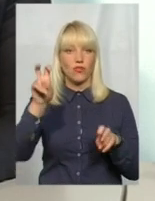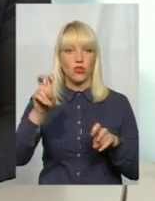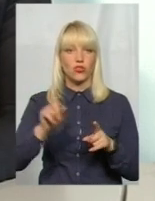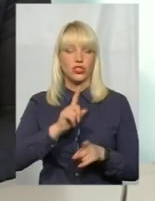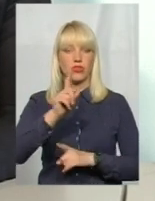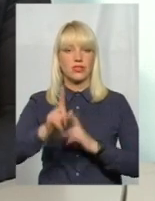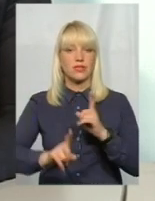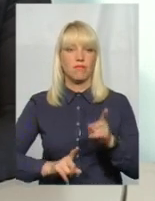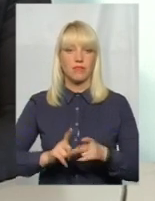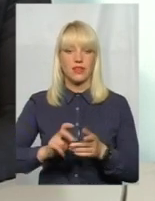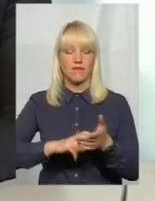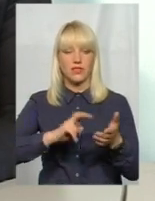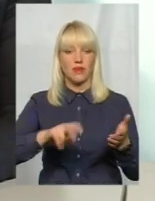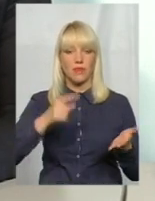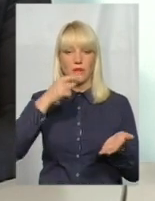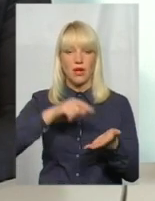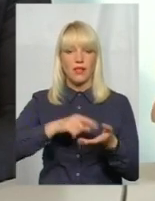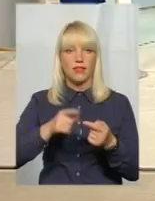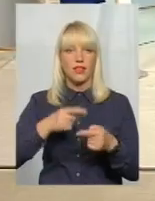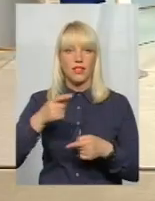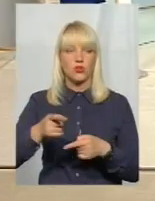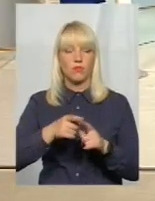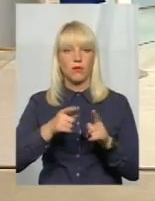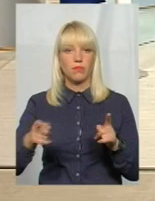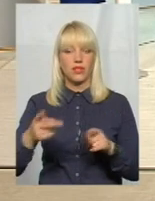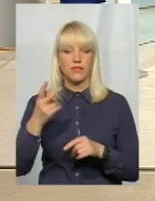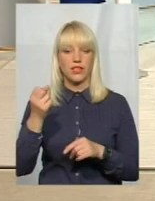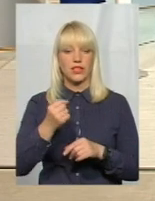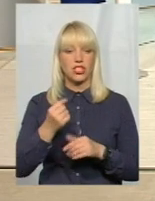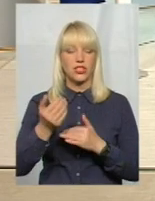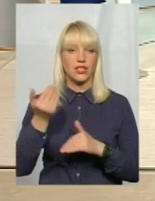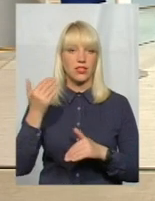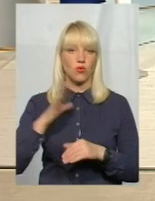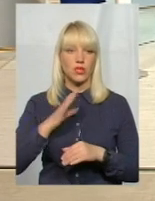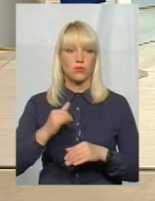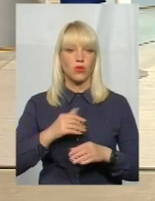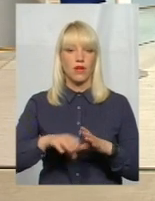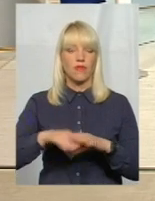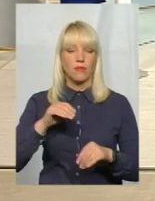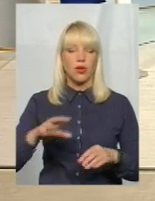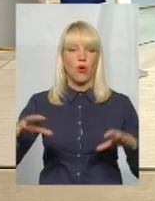точніше, відставка припала десь на наступний період, це два тижні назад у нас були вибори в об'єднаній територіальній громади.